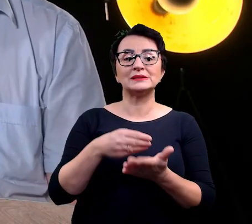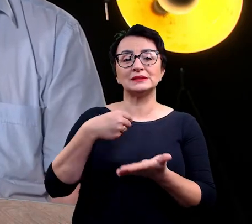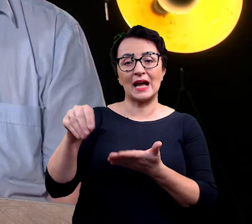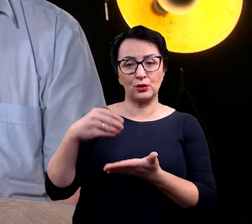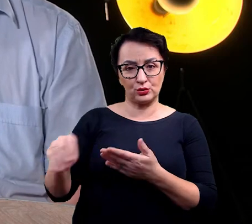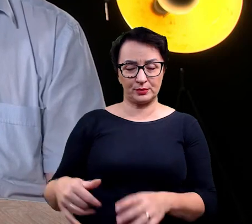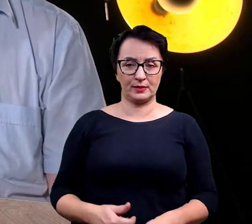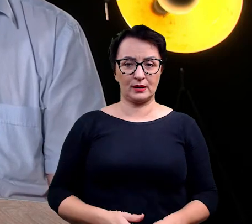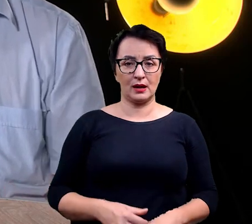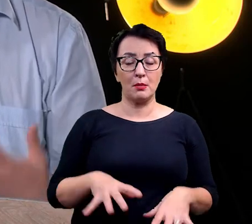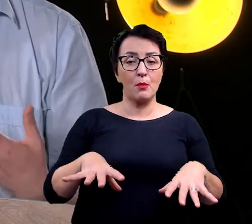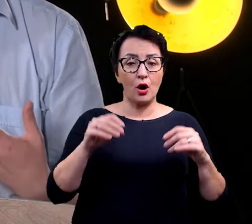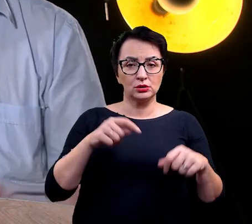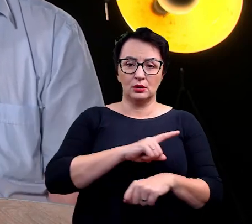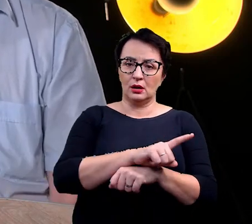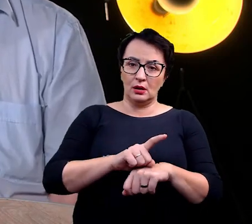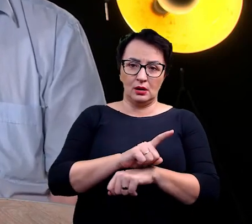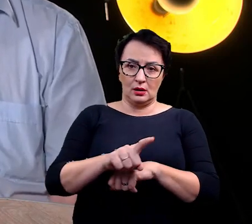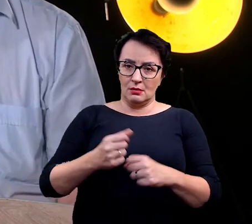Zajmowało nam na początku dużo czasu.